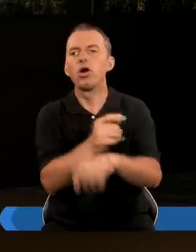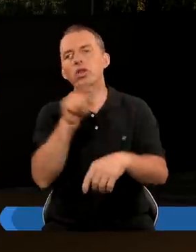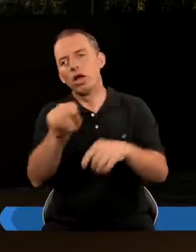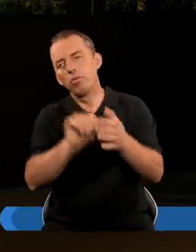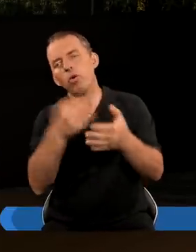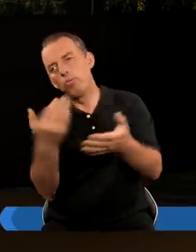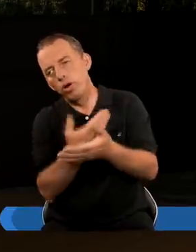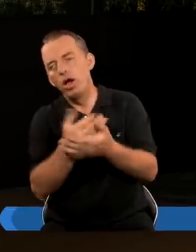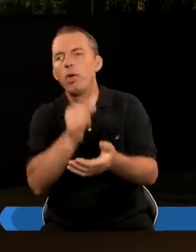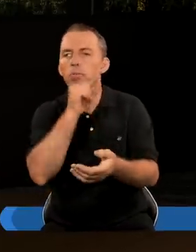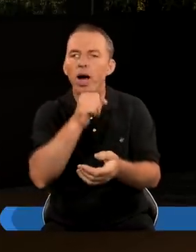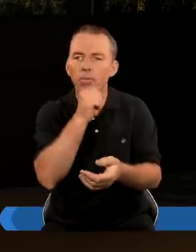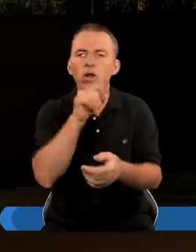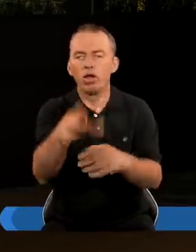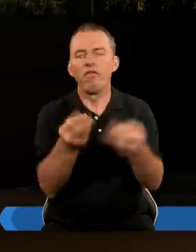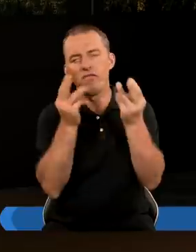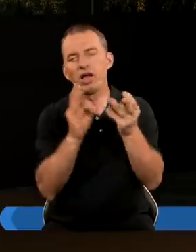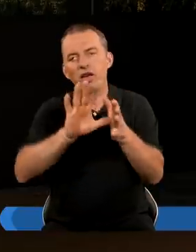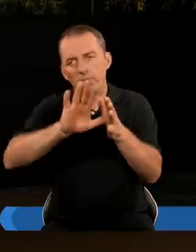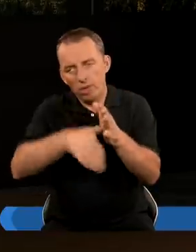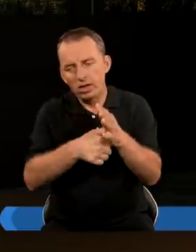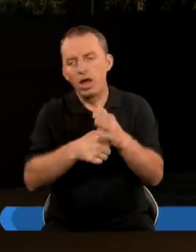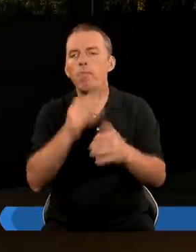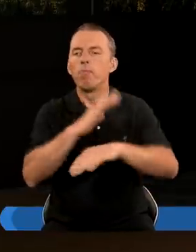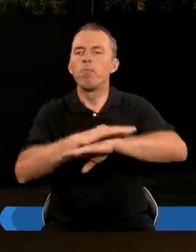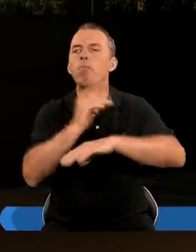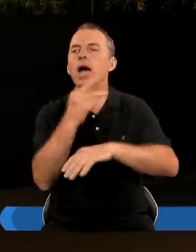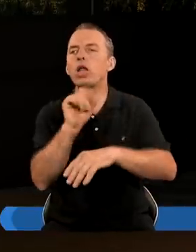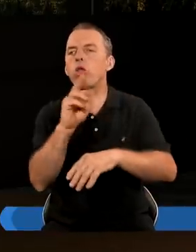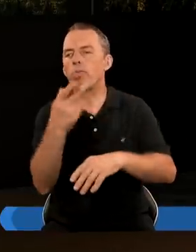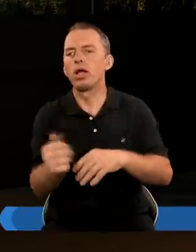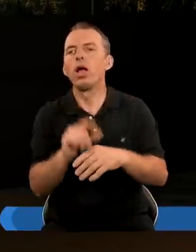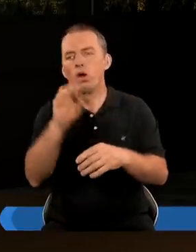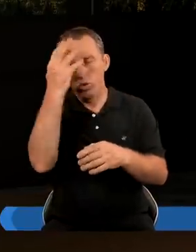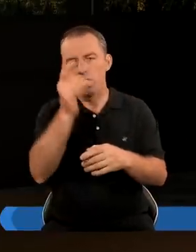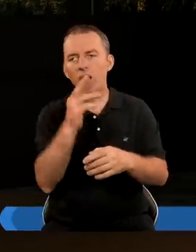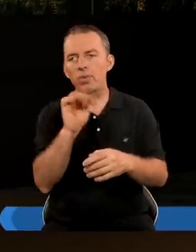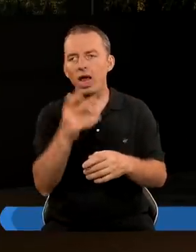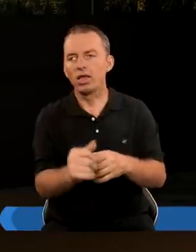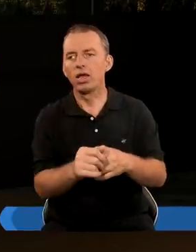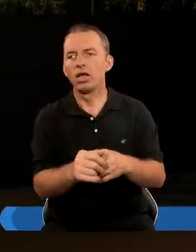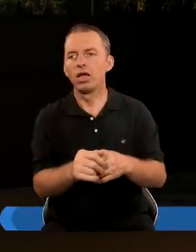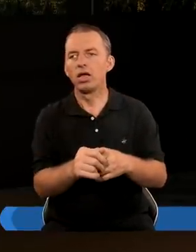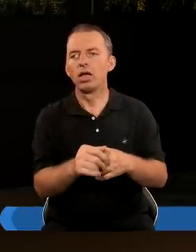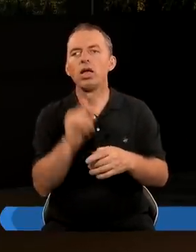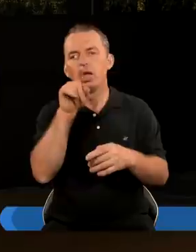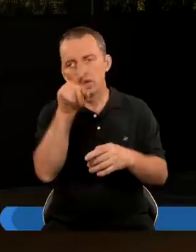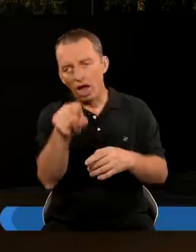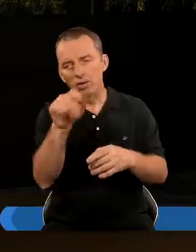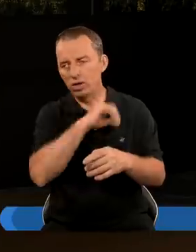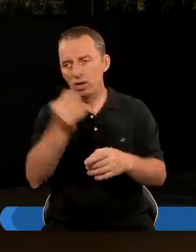Czyli takie są początki I Babilon był ważnym miastem W Mezopotanii Między innymi król Hammurabi Tam